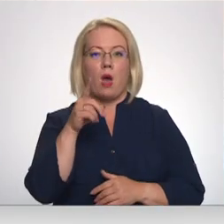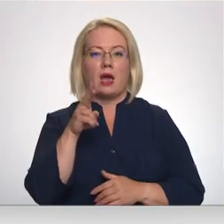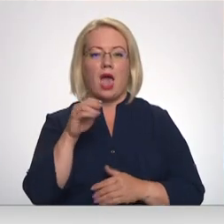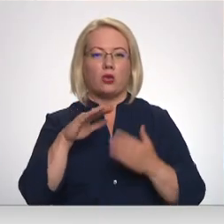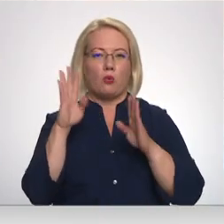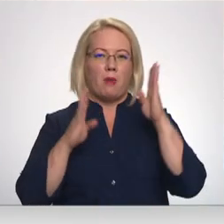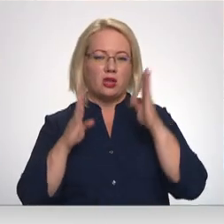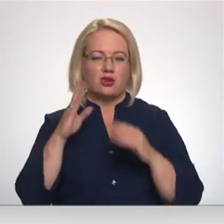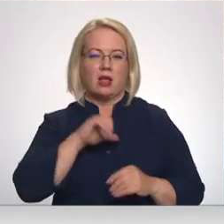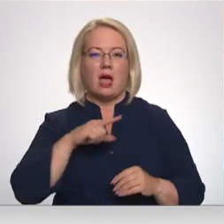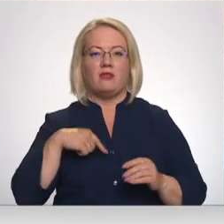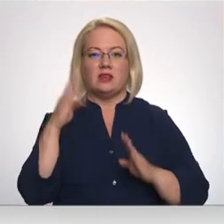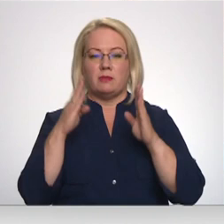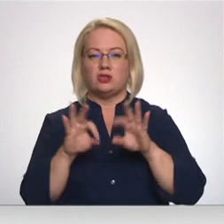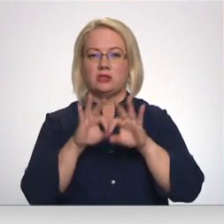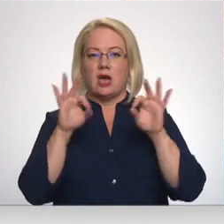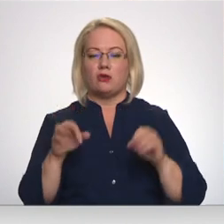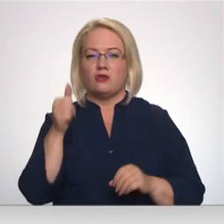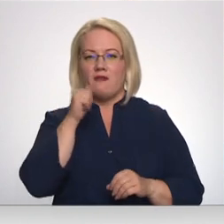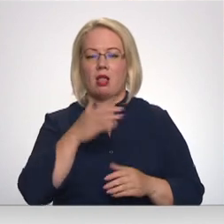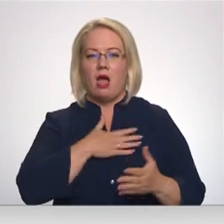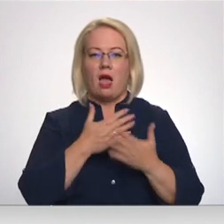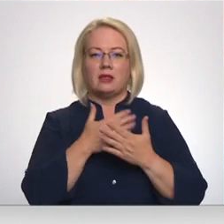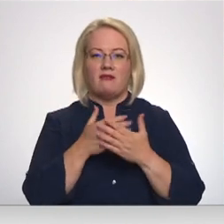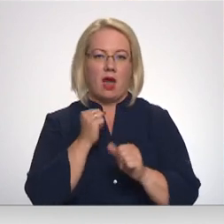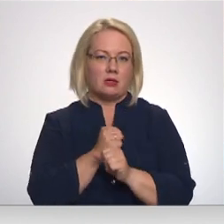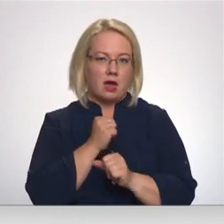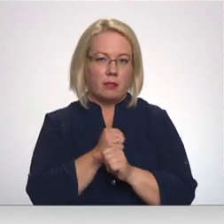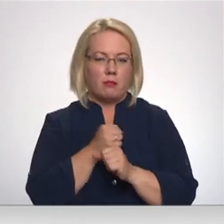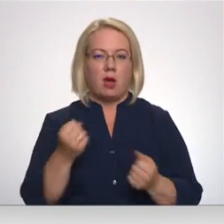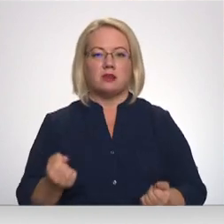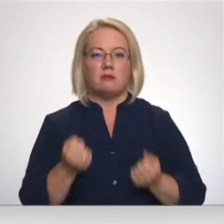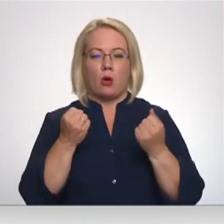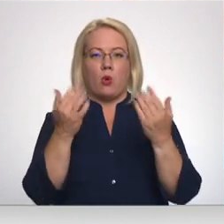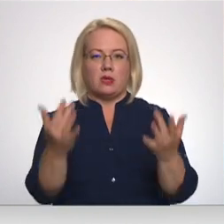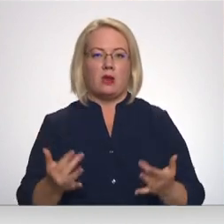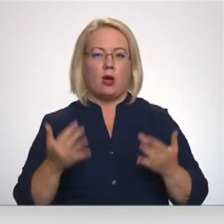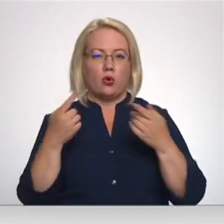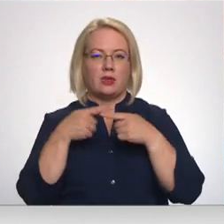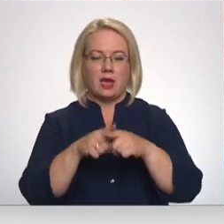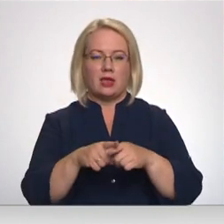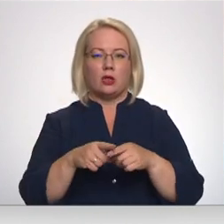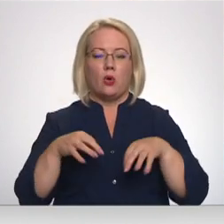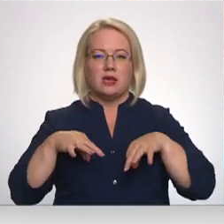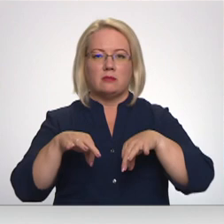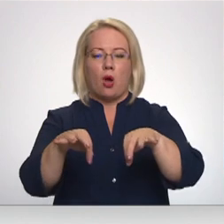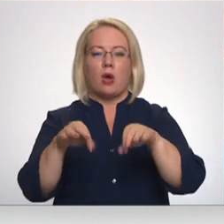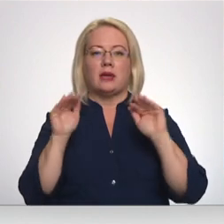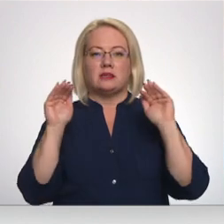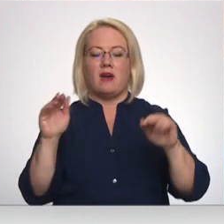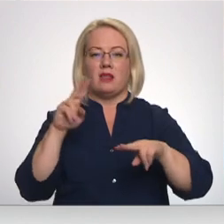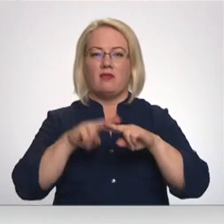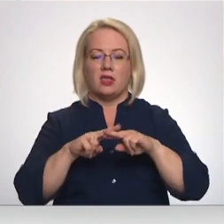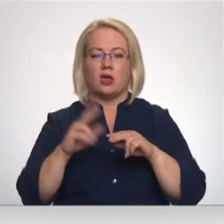Latvijas valsts meža sākuša vēl aktīvāku darbību ar smago traktoru tehniku izbraukājot svētvietas, kuras